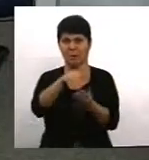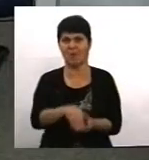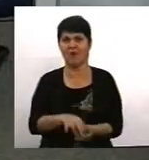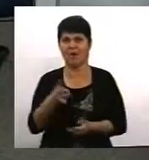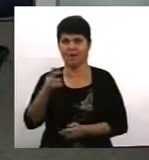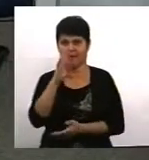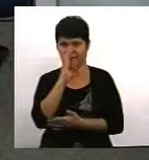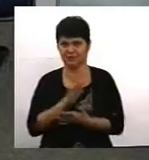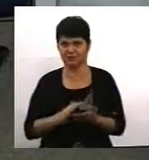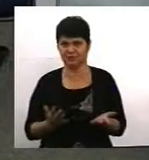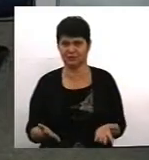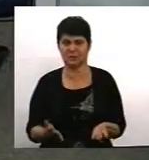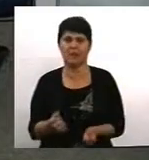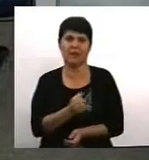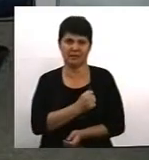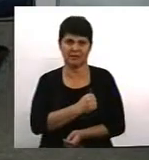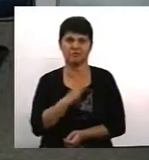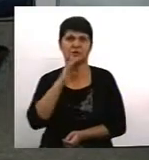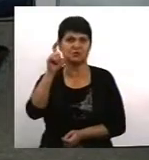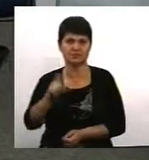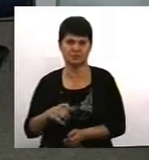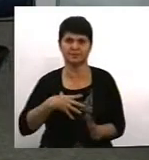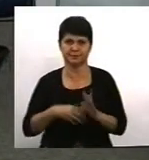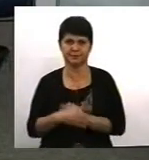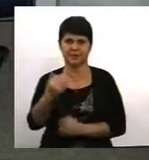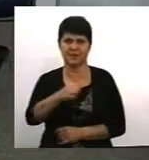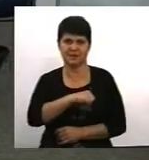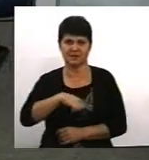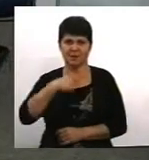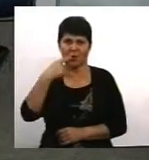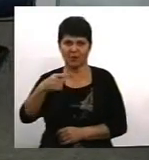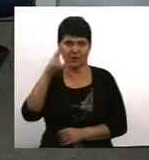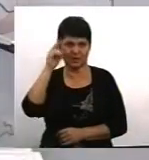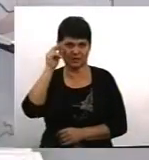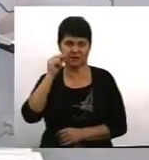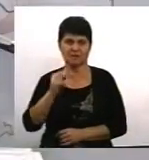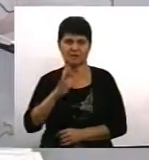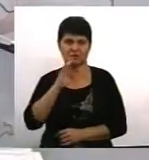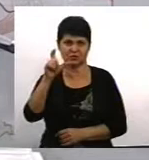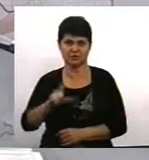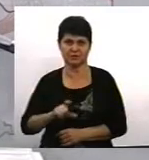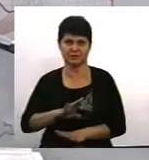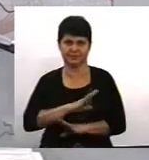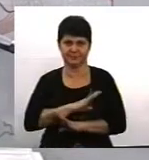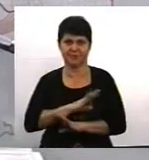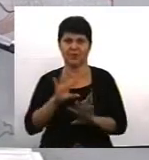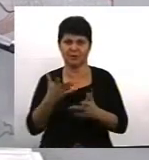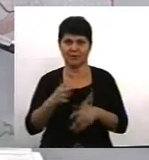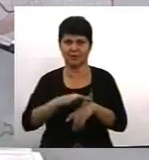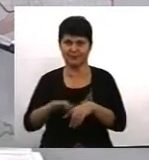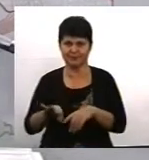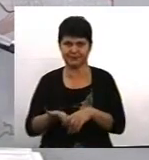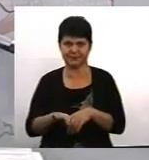тому що, на жаль, жінки гинуть. Ви самі називали цю цифру. Жінки гинуть у випадку насильства і це